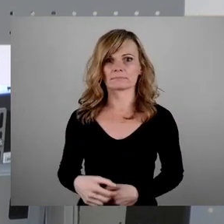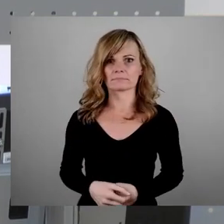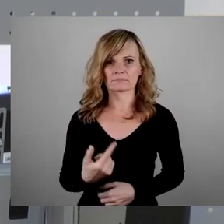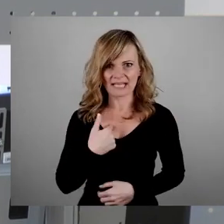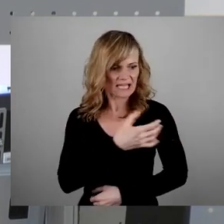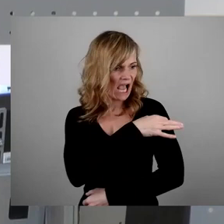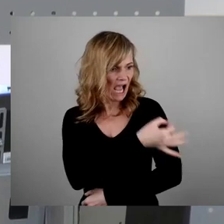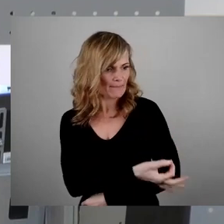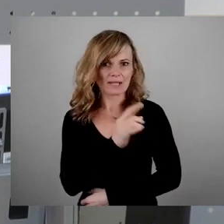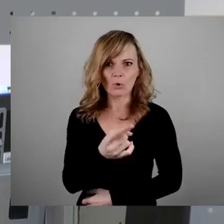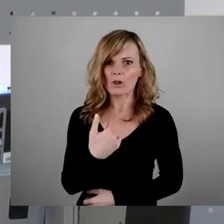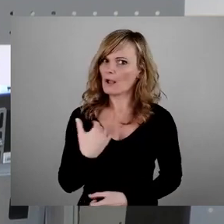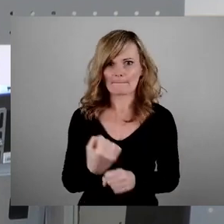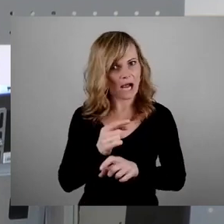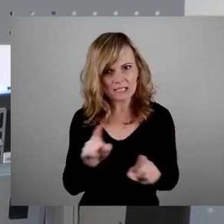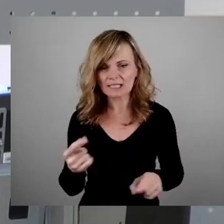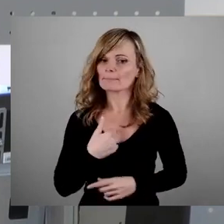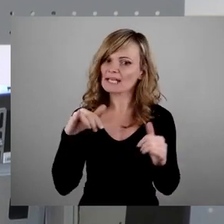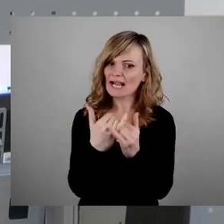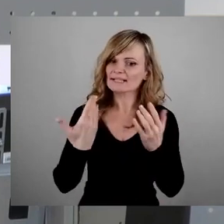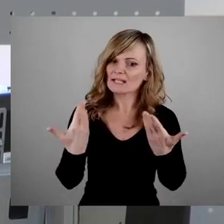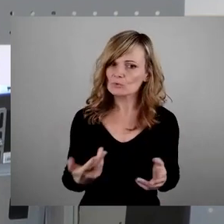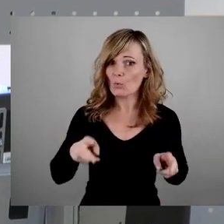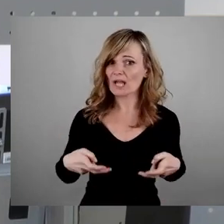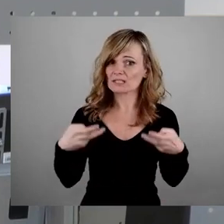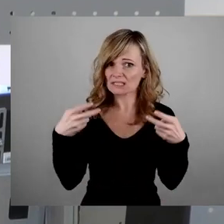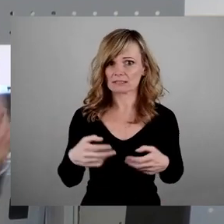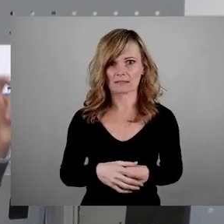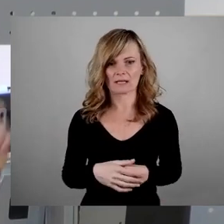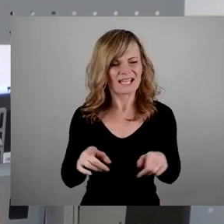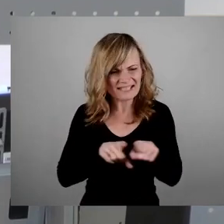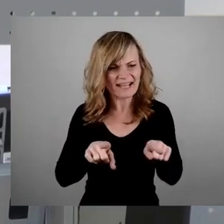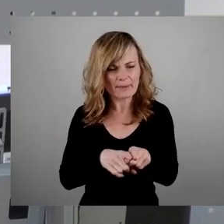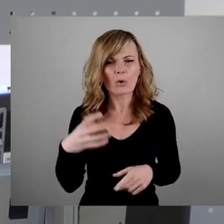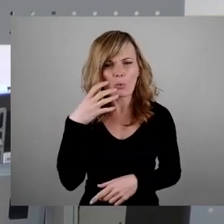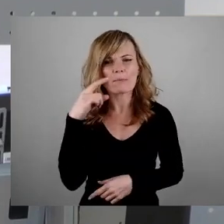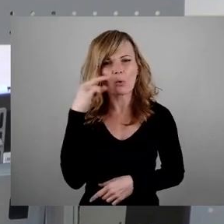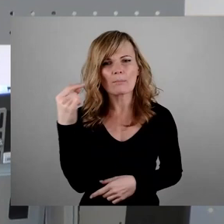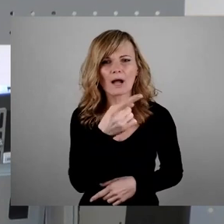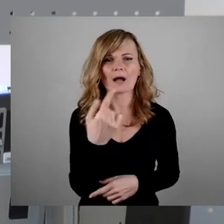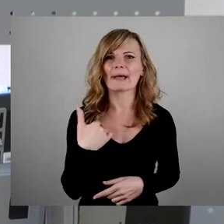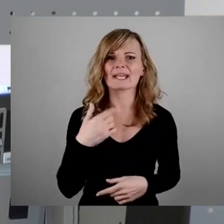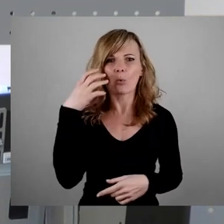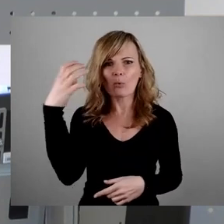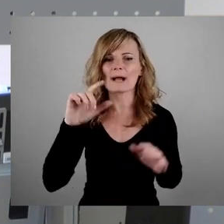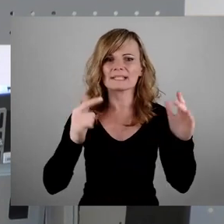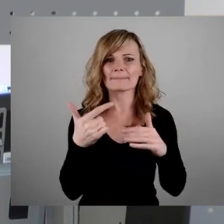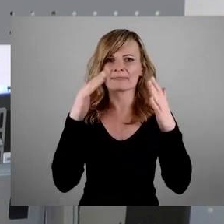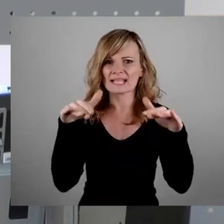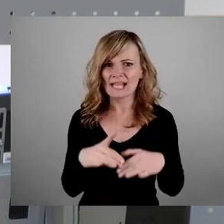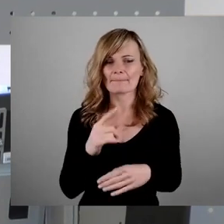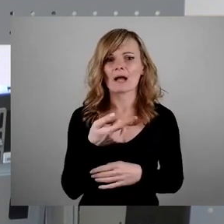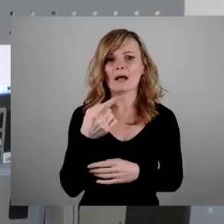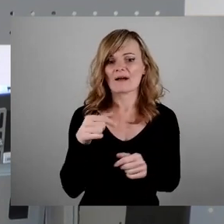weil ich bin von meinen Eltern so erzogen worden, weil ich genauso mit meinen Großeltern, meine Oma ist am 7. Dezember mit fast 103 Jahren